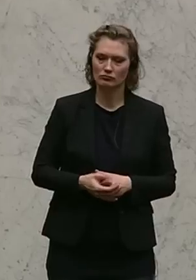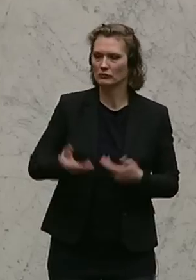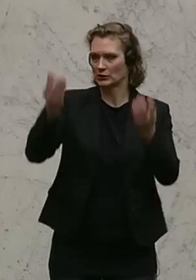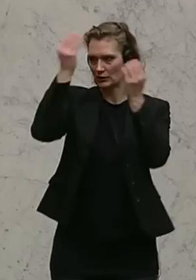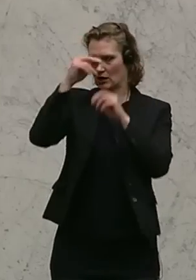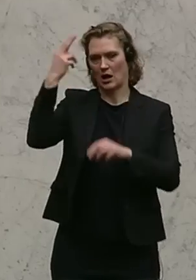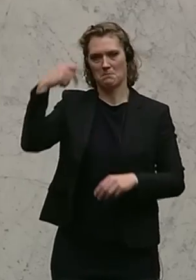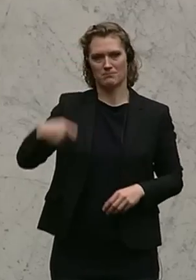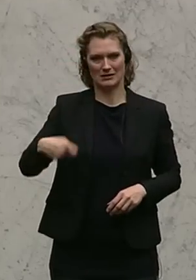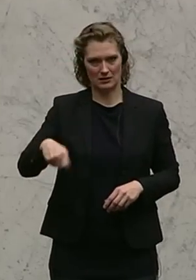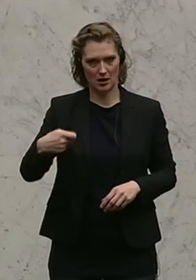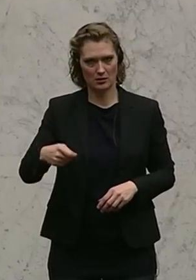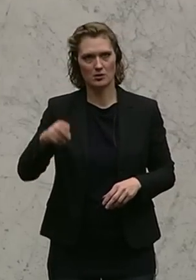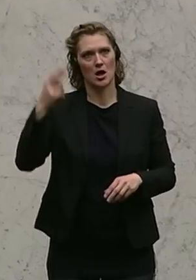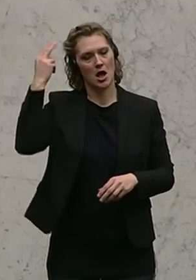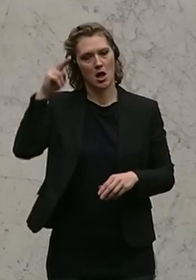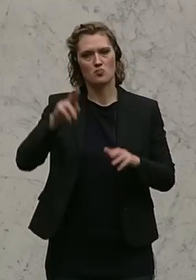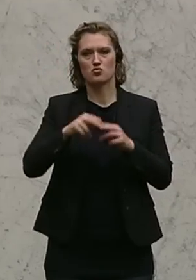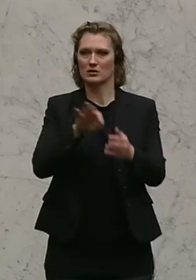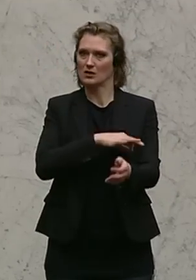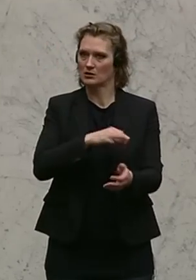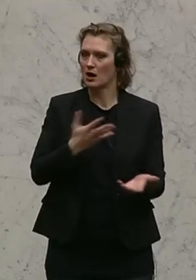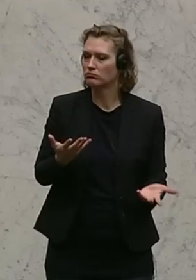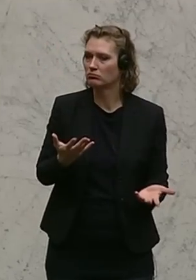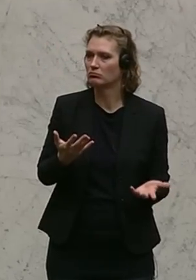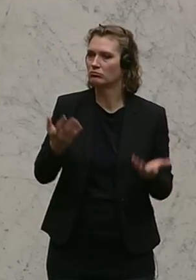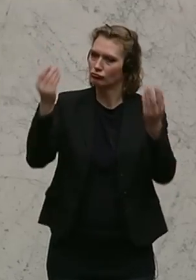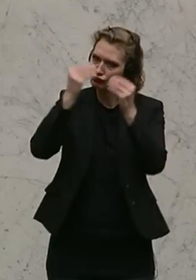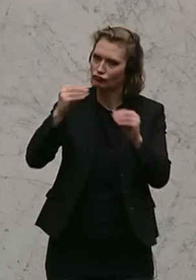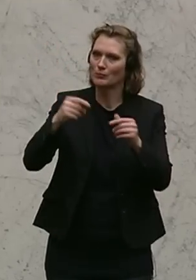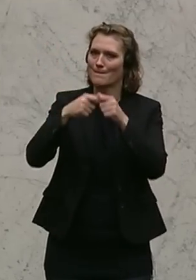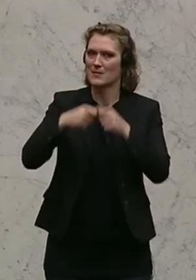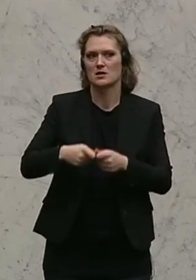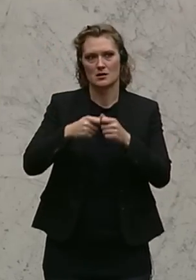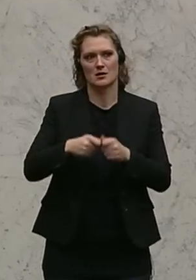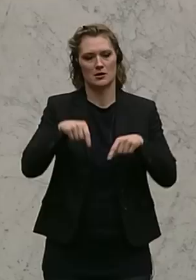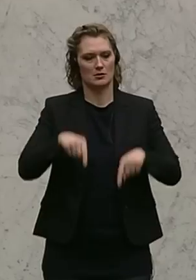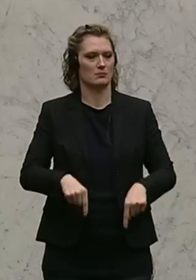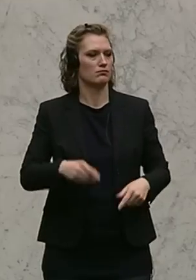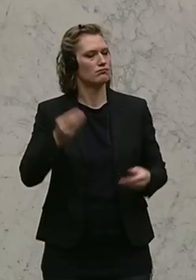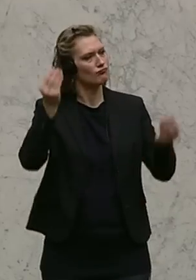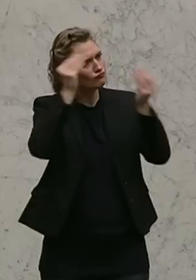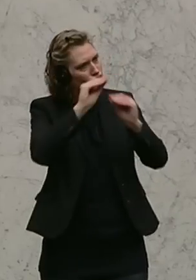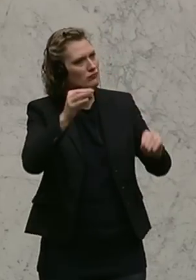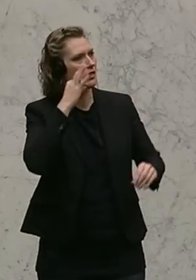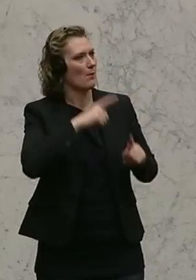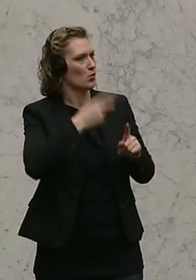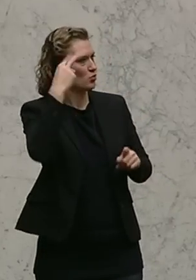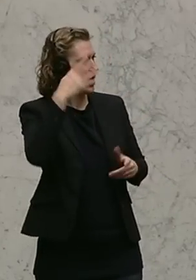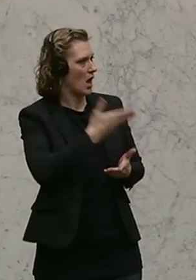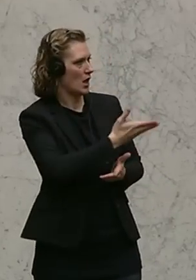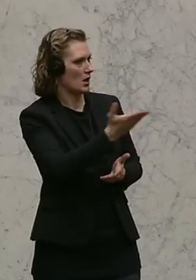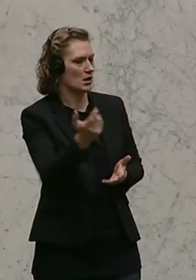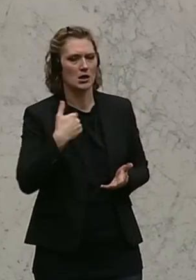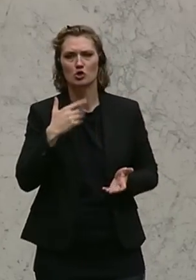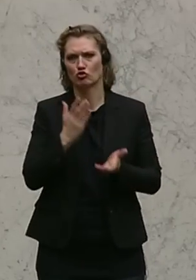Sehr geehrter Herr Präsident, Herr Bundeskanzler, geschätzte Regierungsmitglieder, hohes Haus, geschätzte Damen und Herren. Es